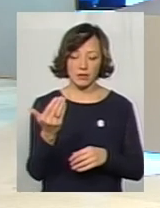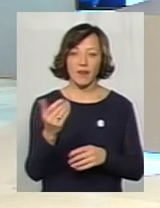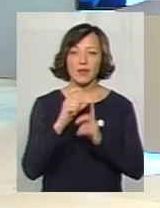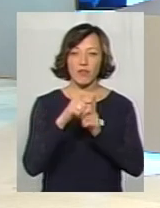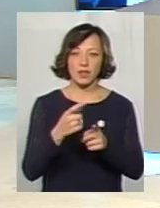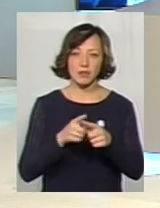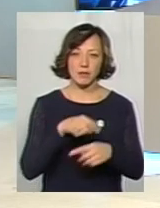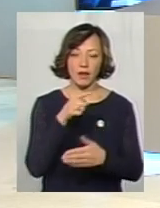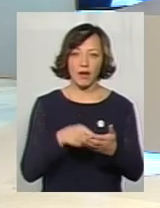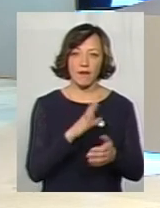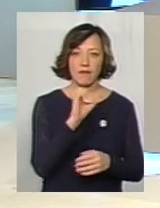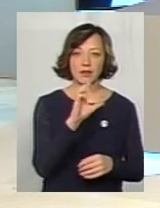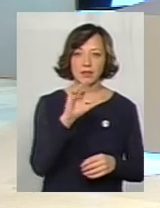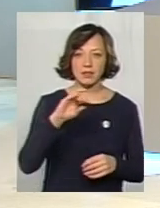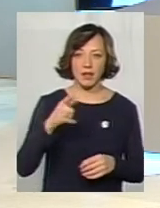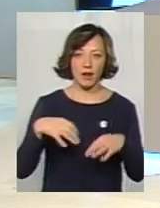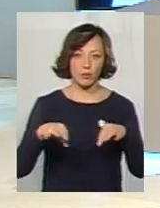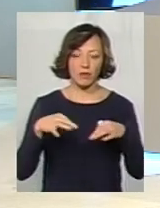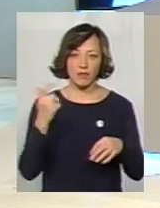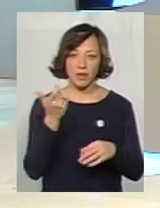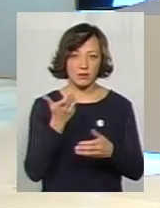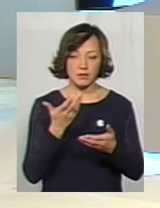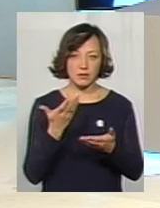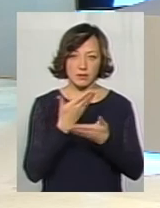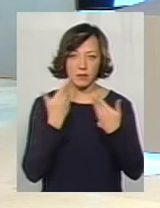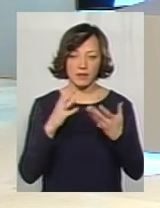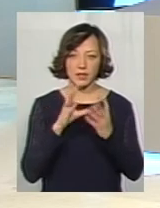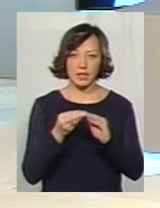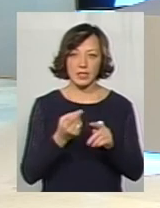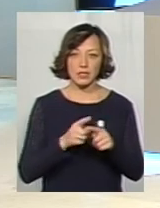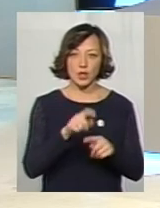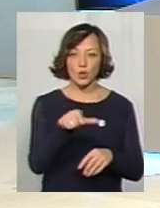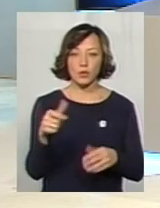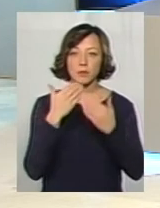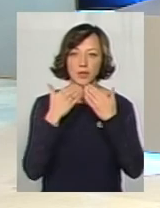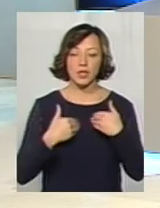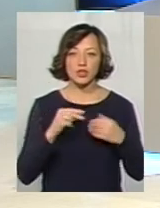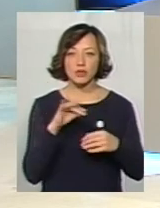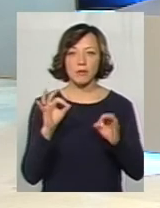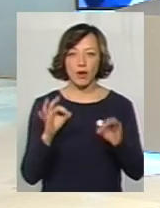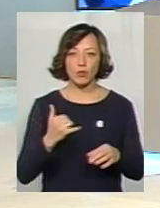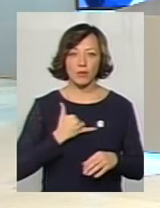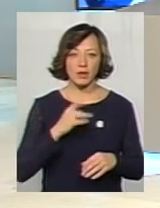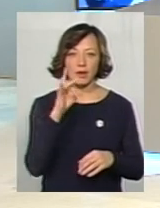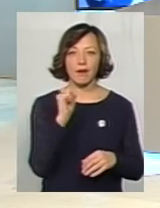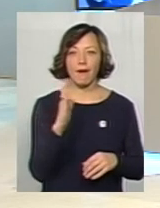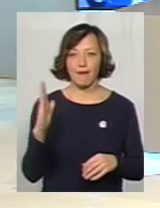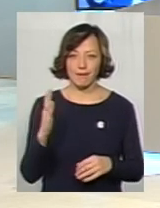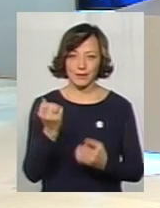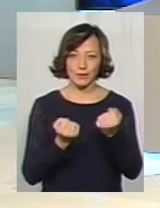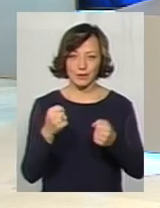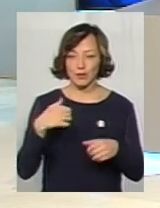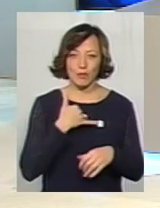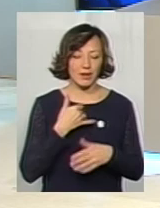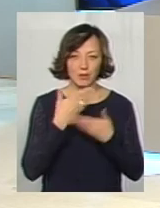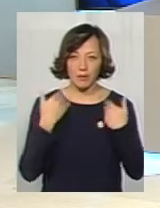Василь Новочок автомобіля у власності немає взагалі. Ці люди мене колись питали, чи правда, що в мене РАВ-4 є, в мене нема теж